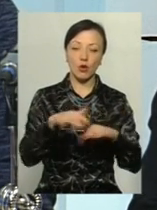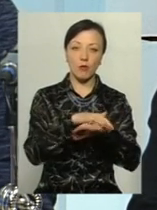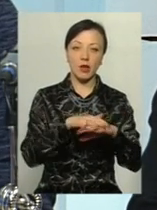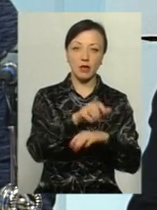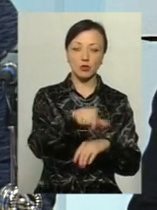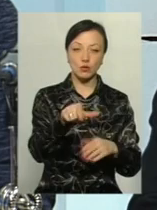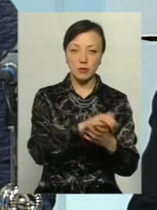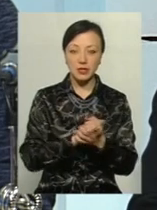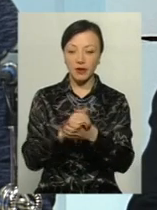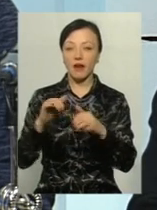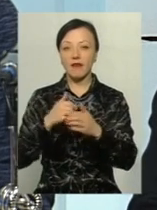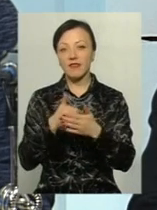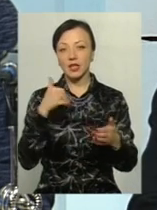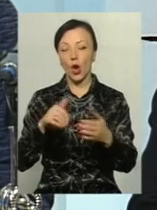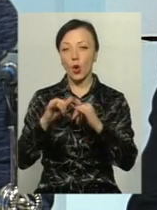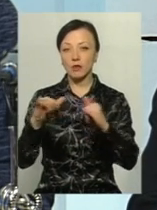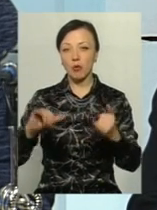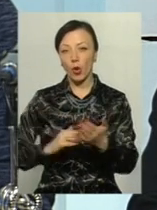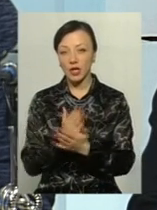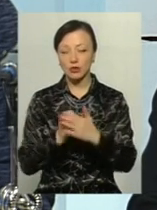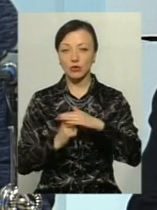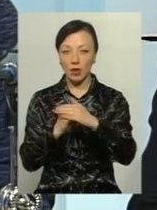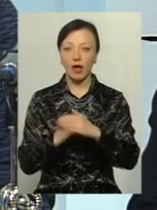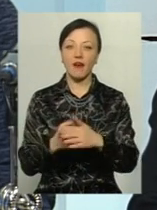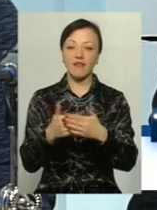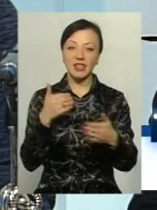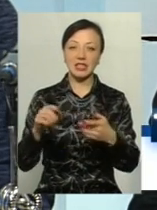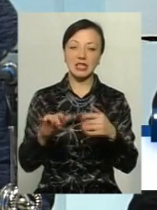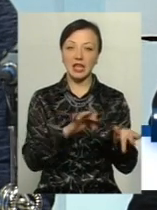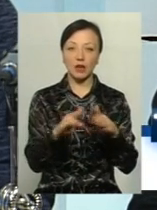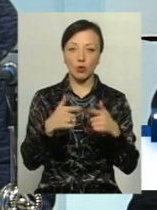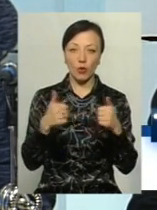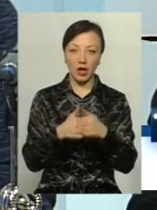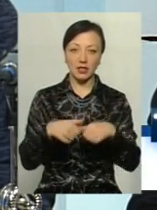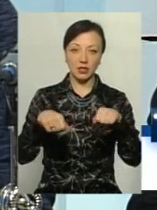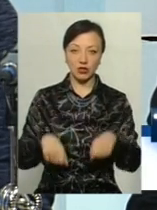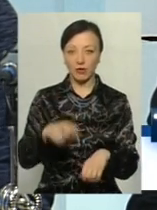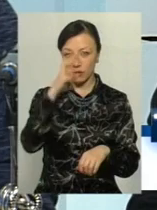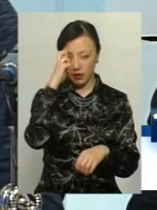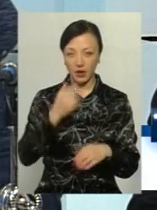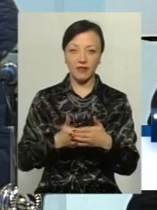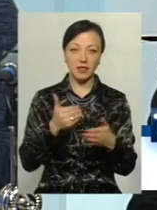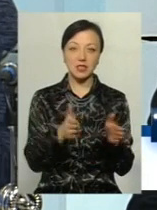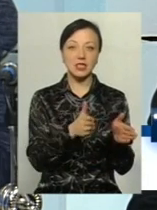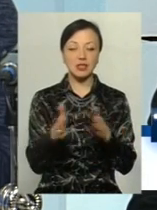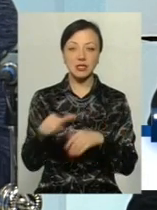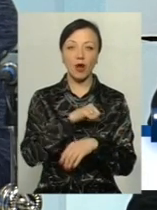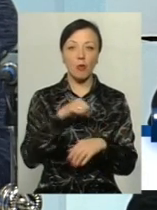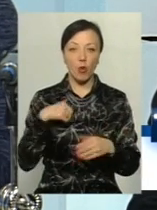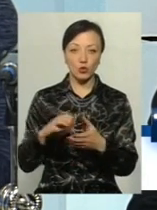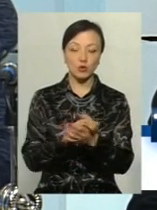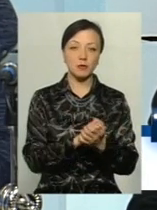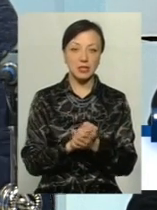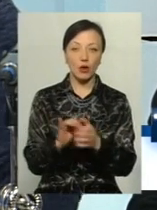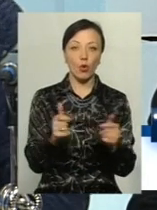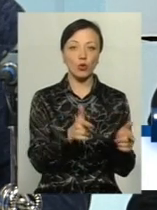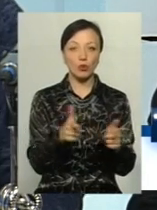від розвитку політичної основи, від діяльності органів державної влади. Ну і, власне, мабуть, від зрілості самого суспільства і